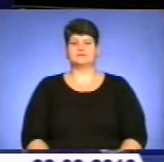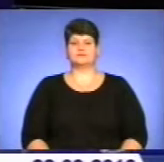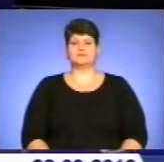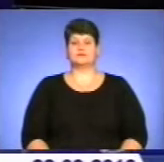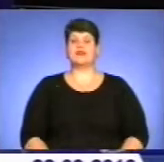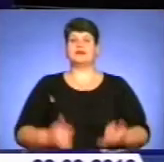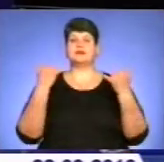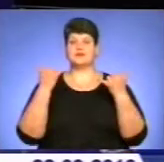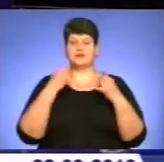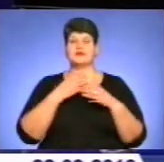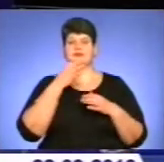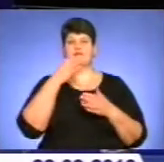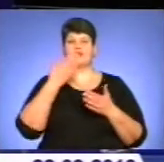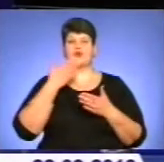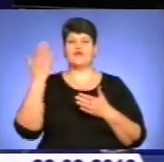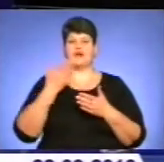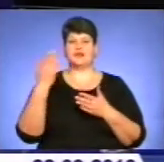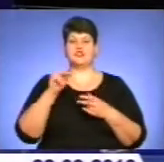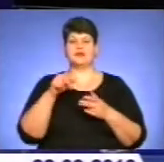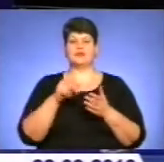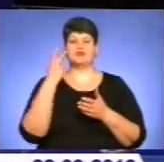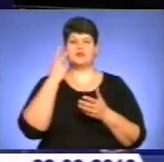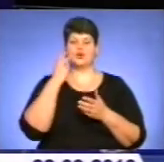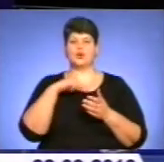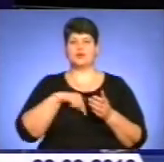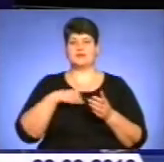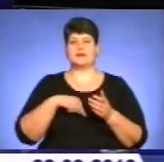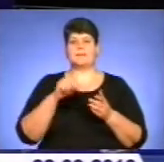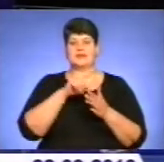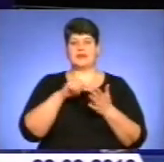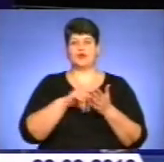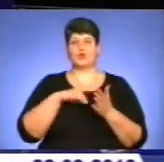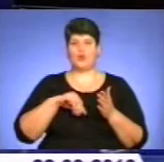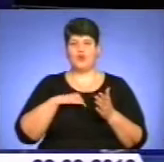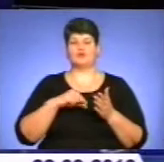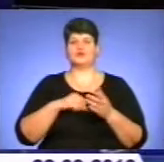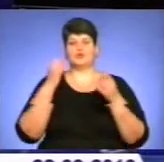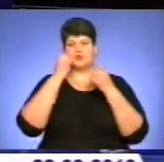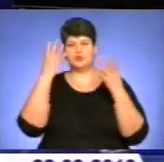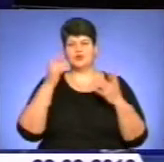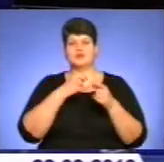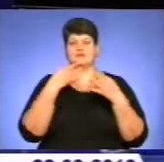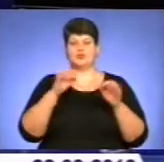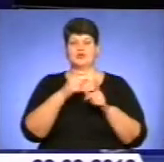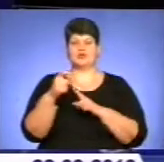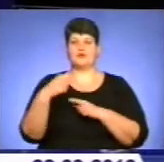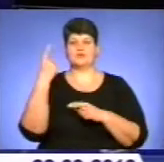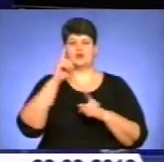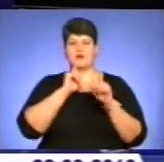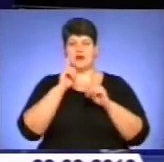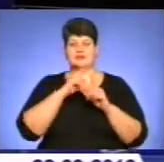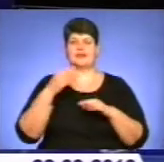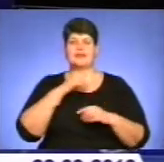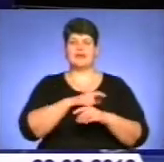Сьогодні звітували члени постійної комісії з питань духовності, культури, свободи слова та інформації обласної ради. Депутати